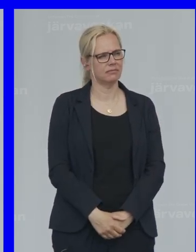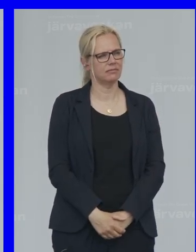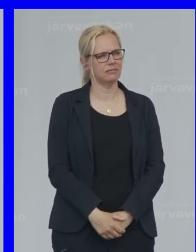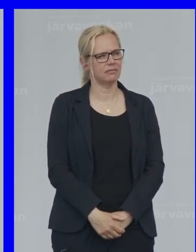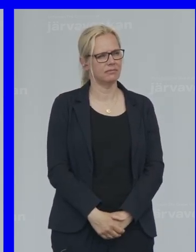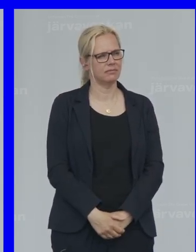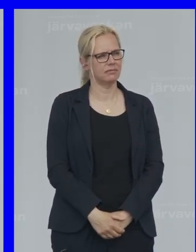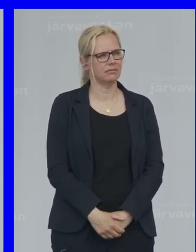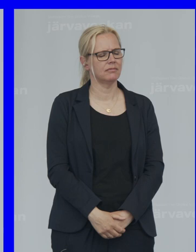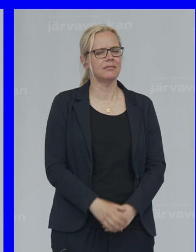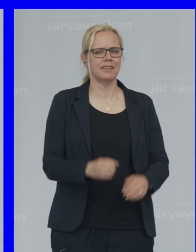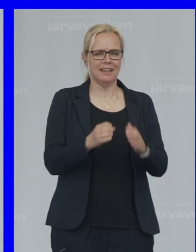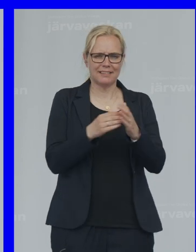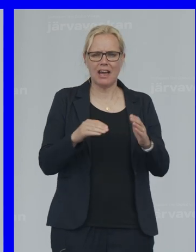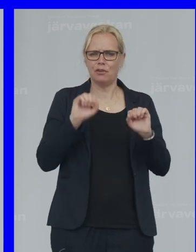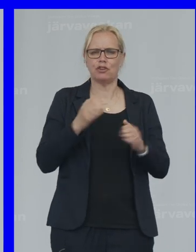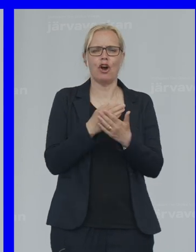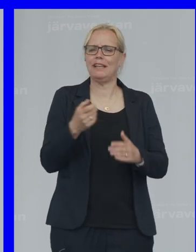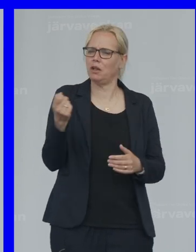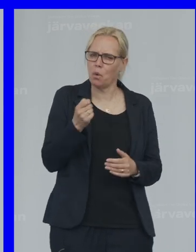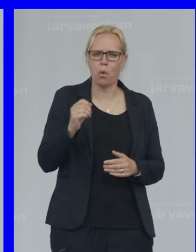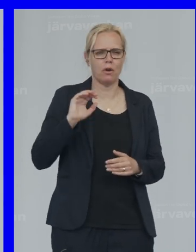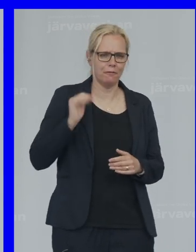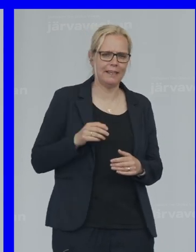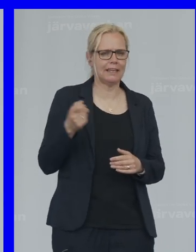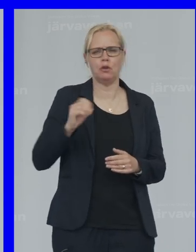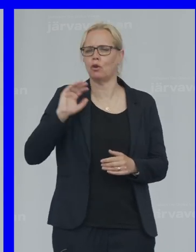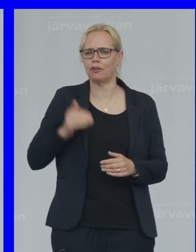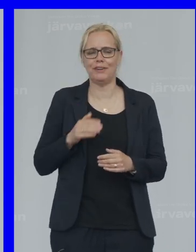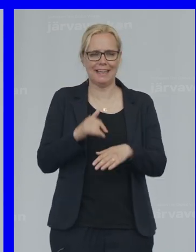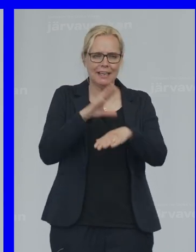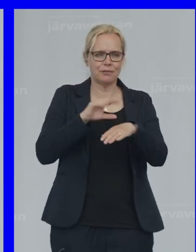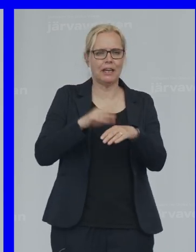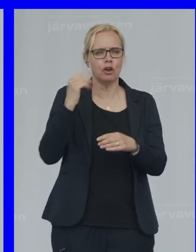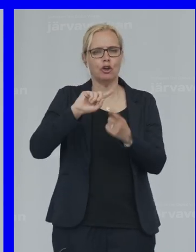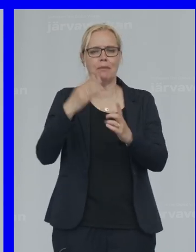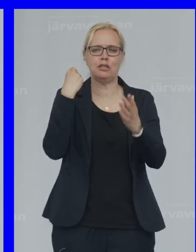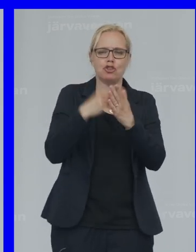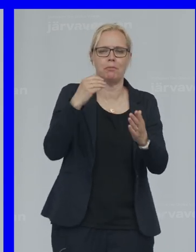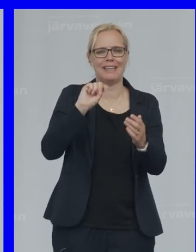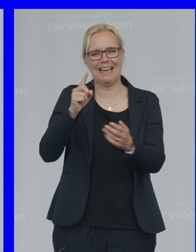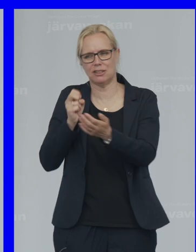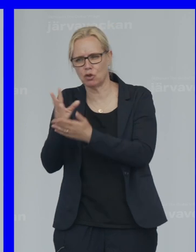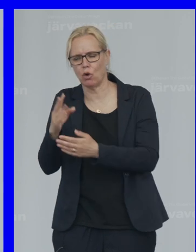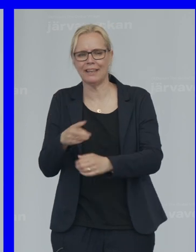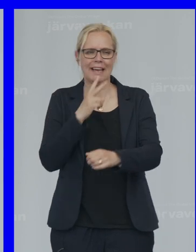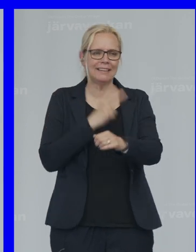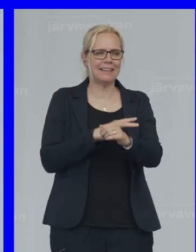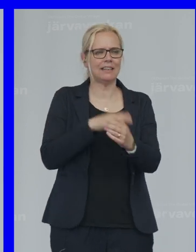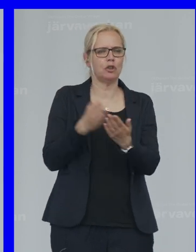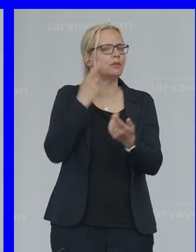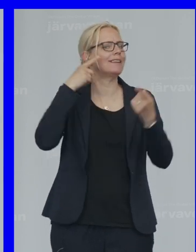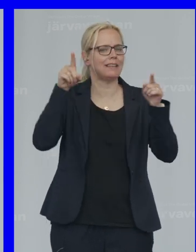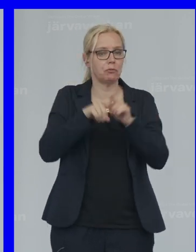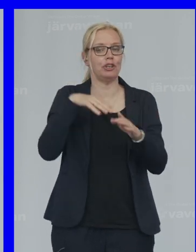Applåder Därför ska inte heller Någon flicka Eller kvinna I Sverige Kunna köpas Eller säljas Sex Utan samtycke